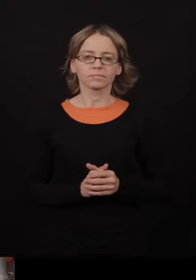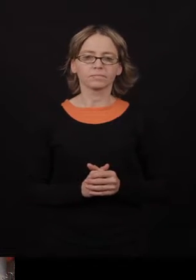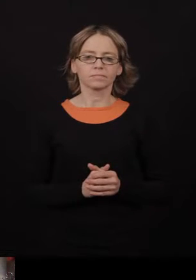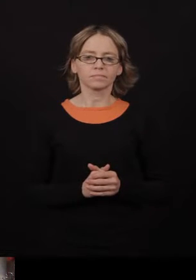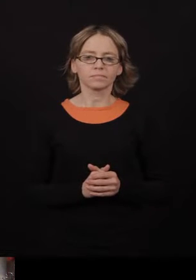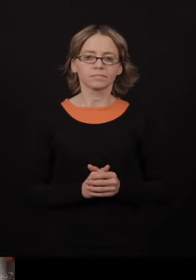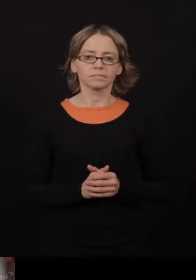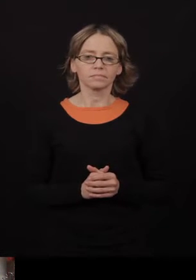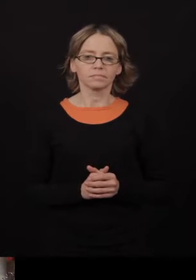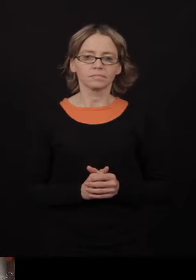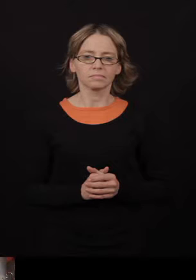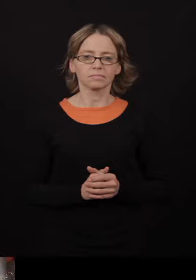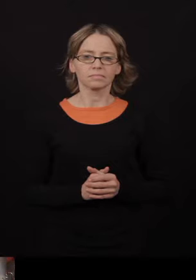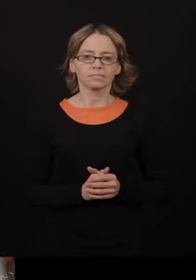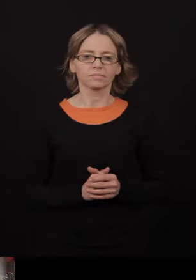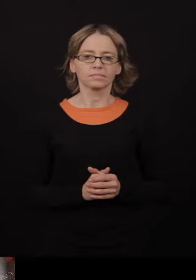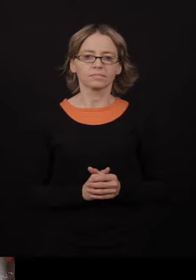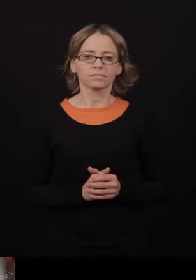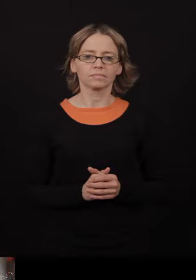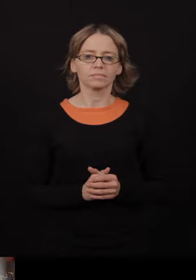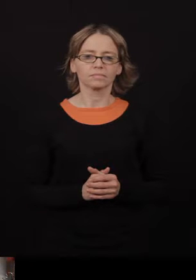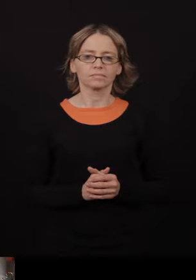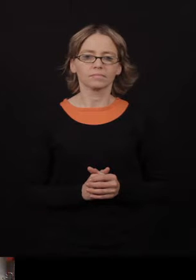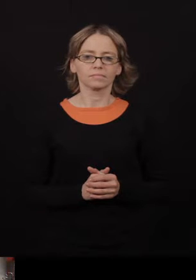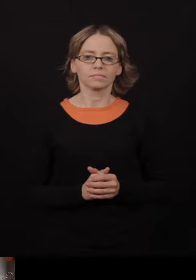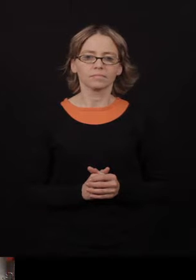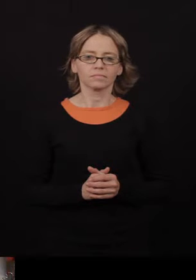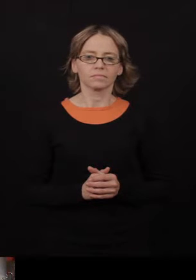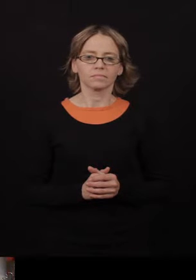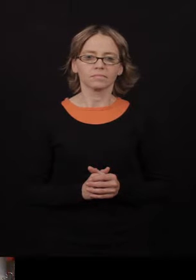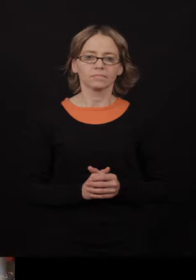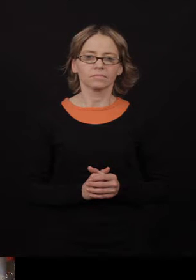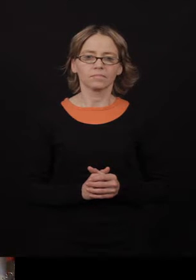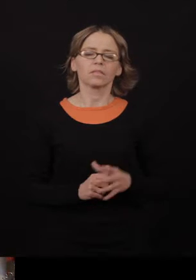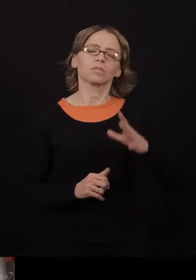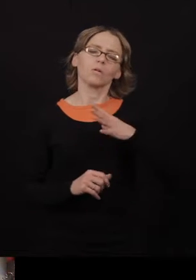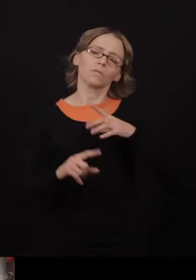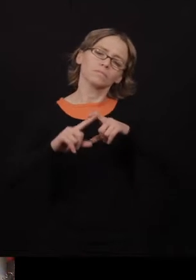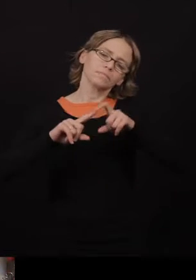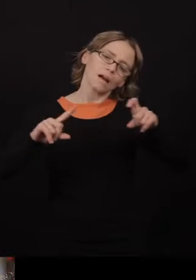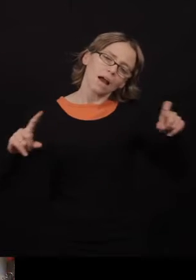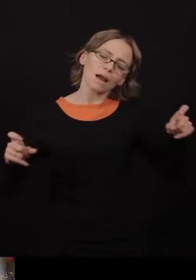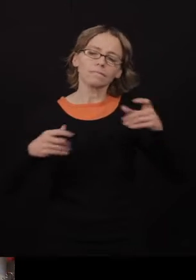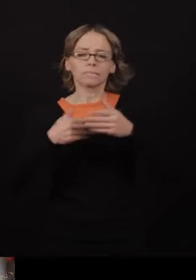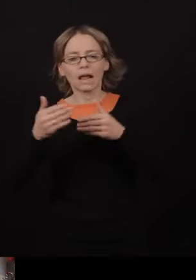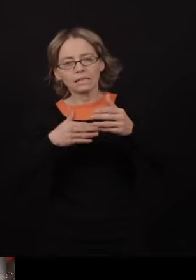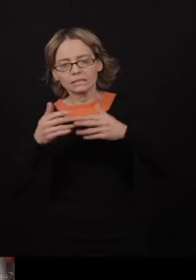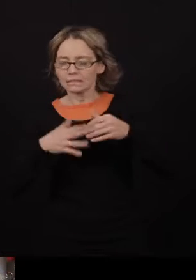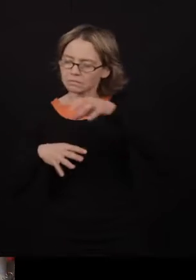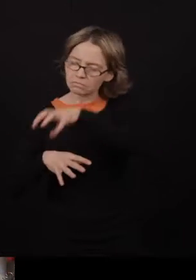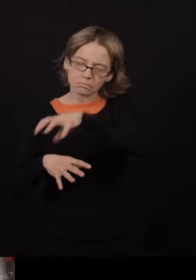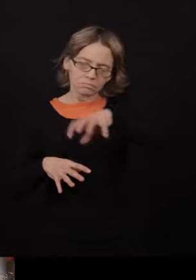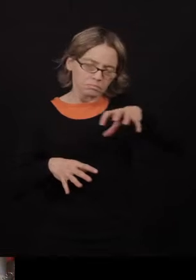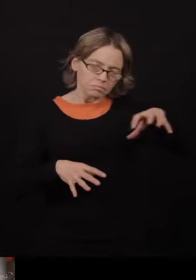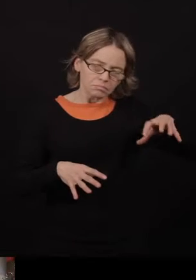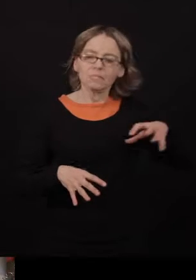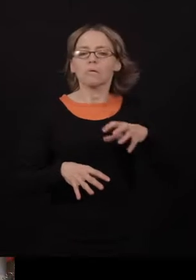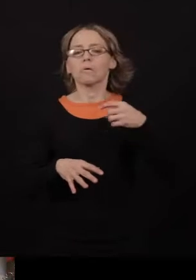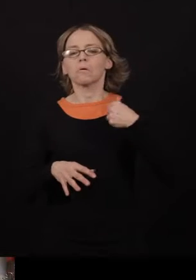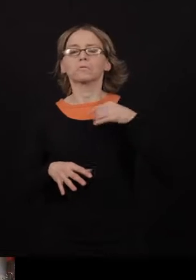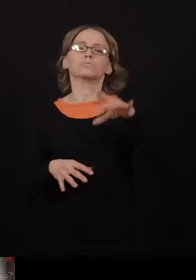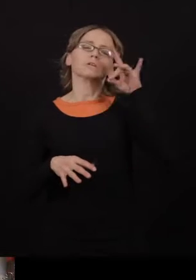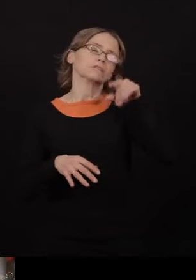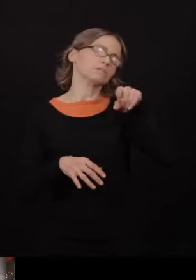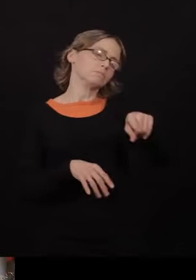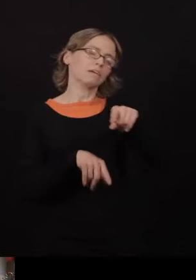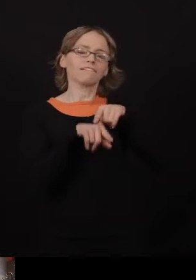8 pieds de haut et quand elle est complètement ouverte, elle fait 12 pieds de long par 8 pieds de haut.